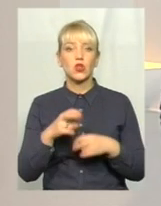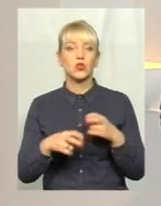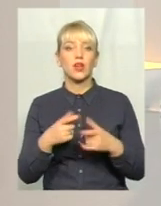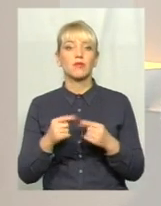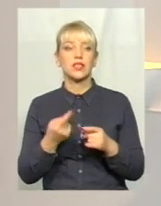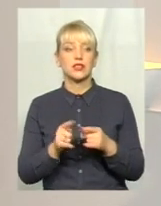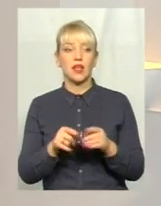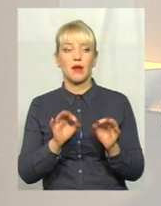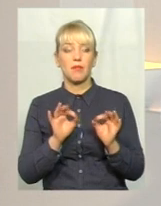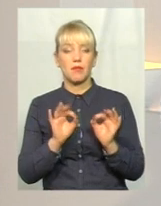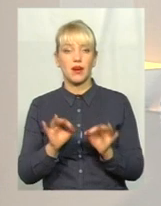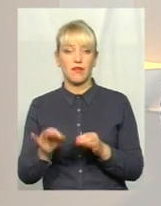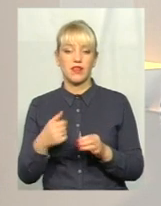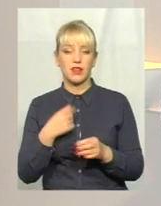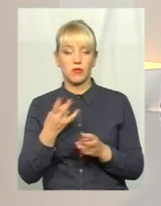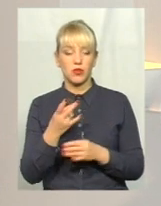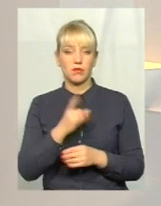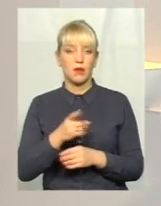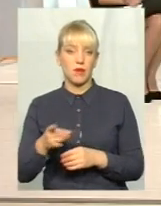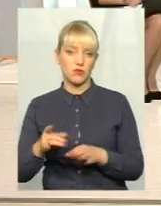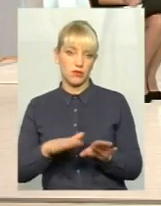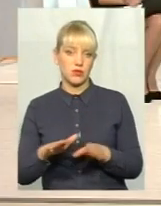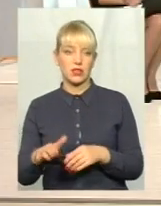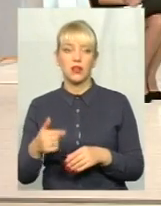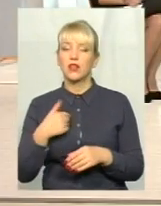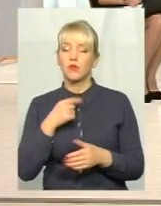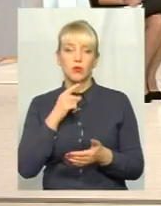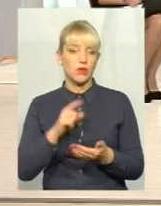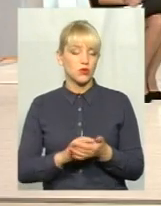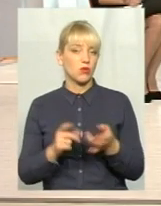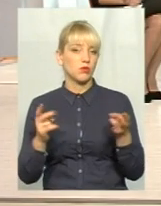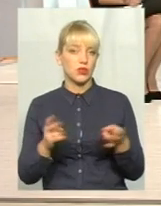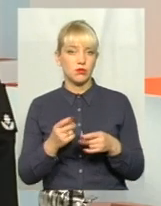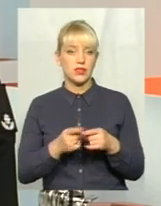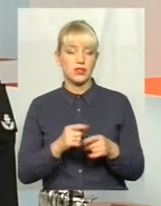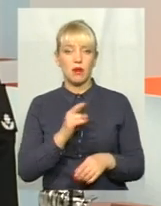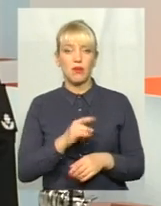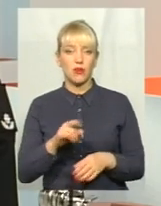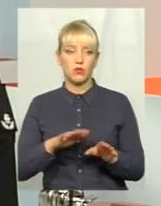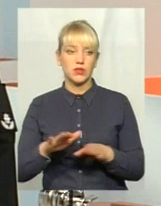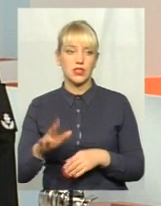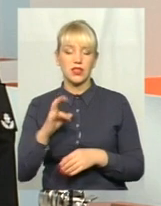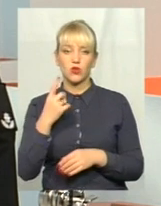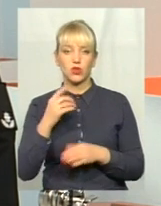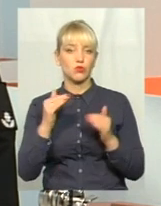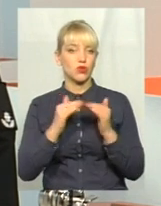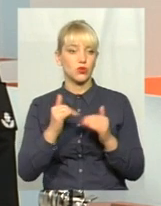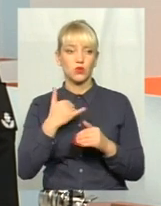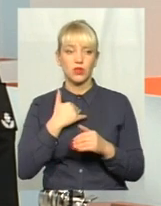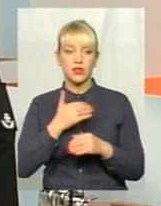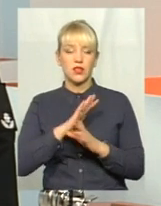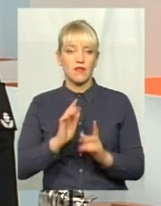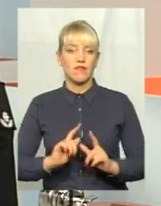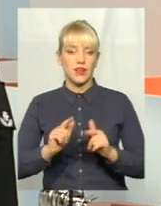Нам ці паркомісця потрібні. Нам обов'язково потрібні ці паркомісця. І жоден будинок у нас не введений